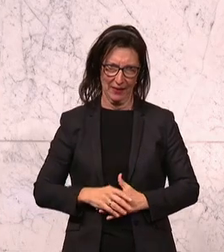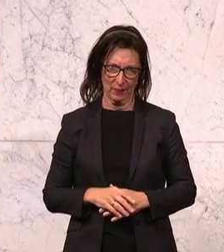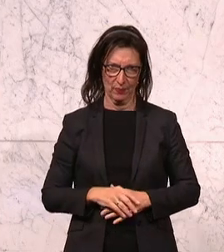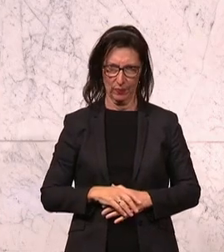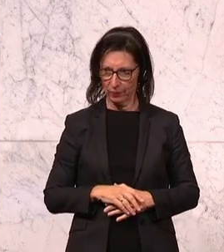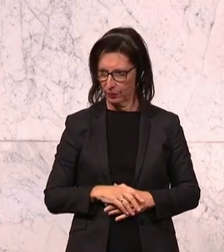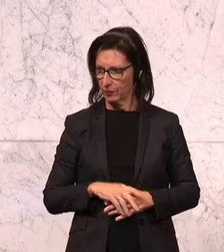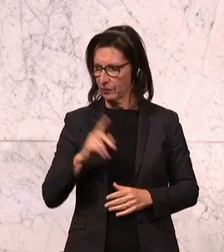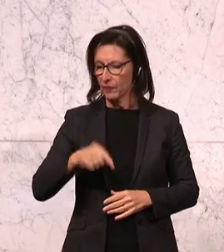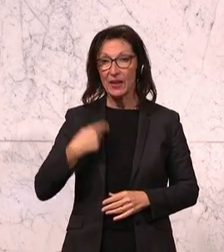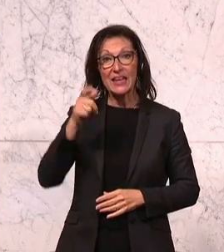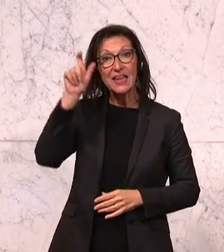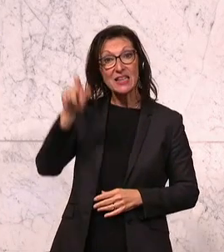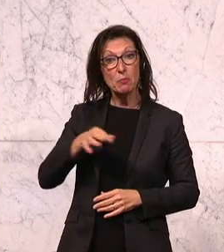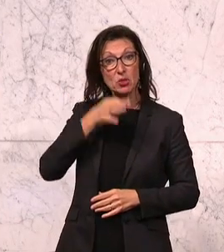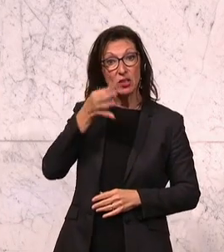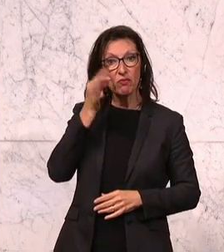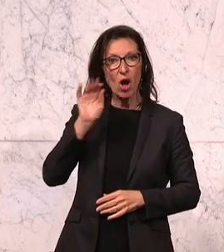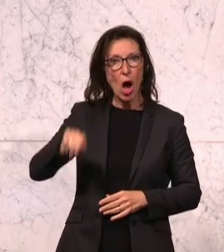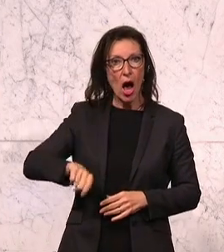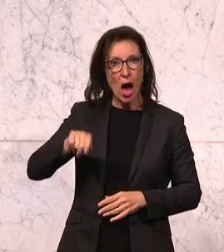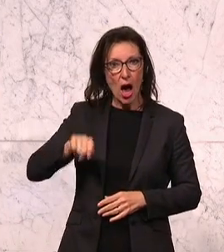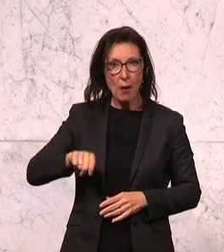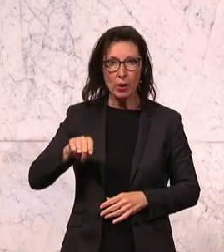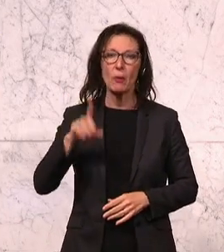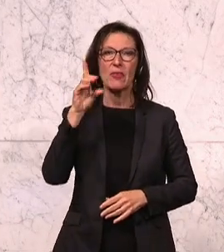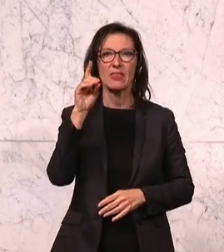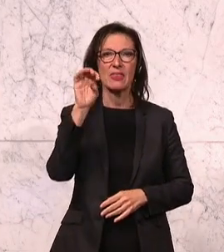Nächste Rednerin, Frau Abgeordnete Romana Deckenfacher.